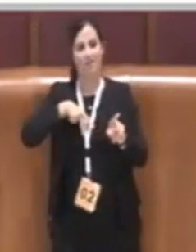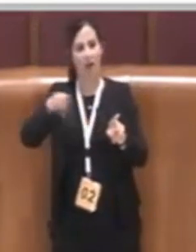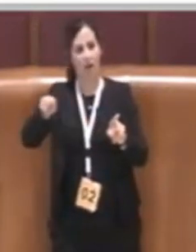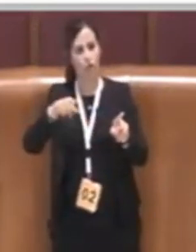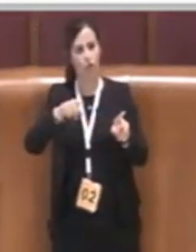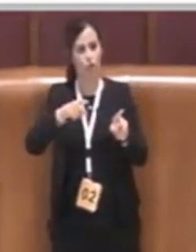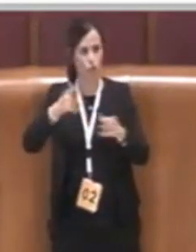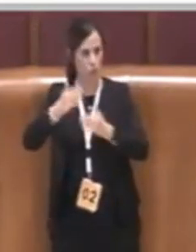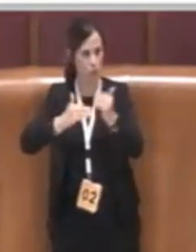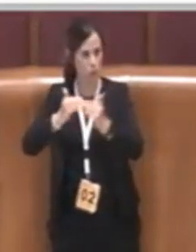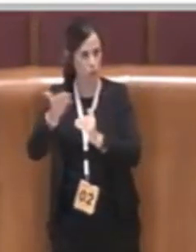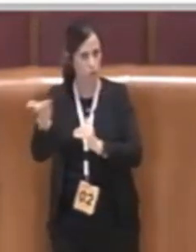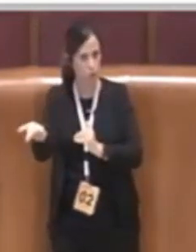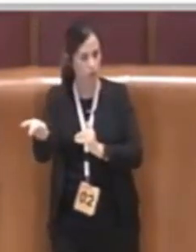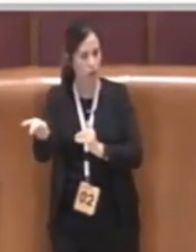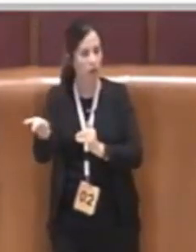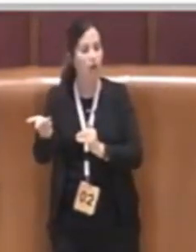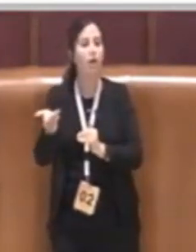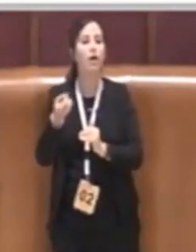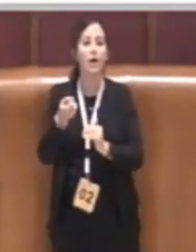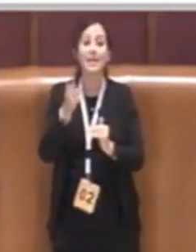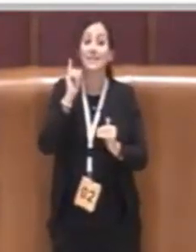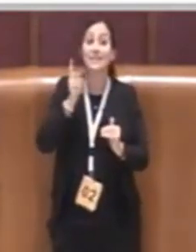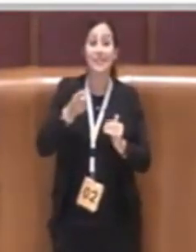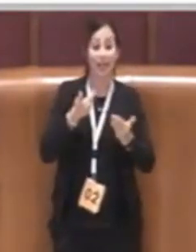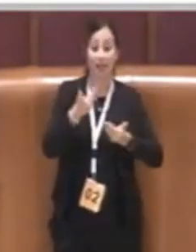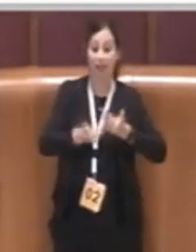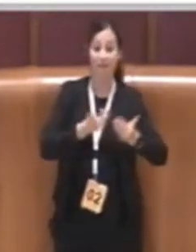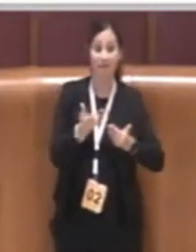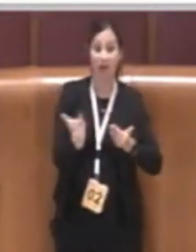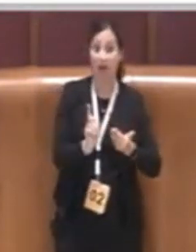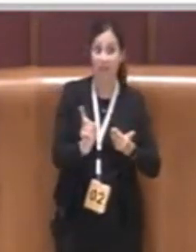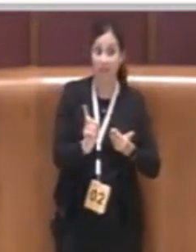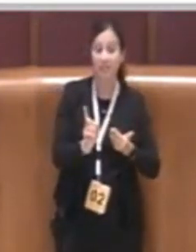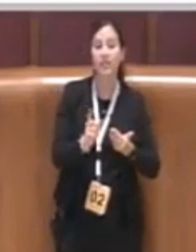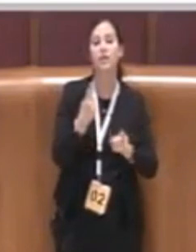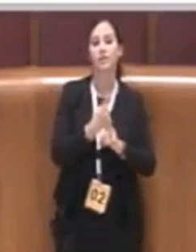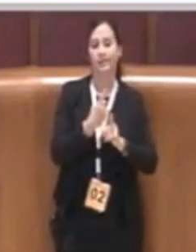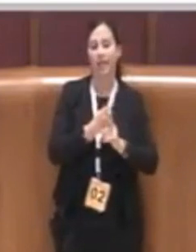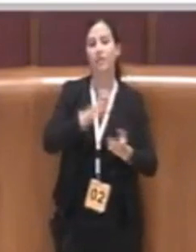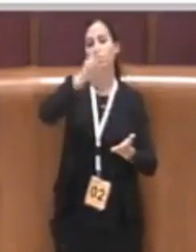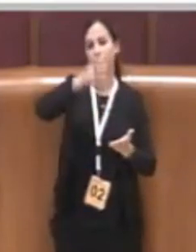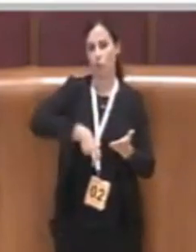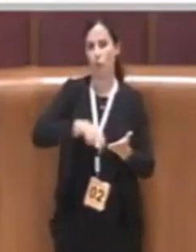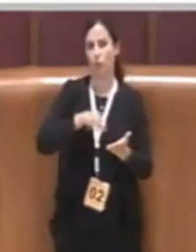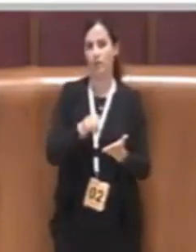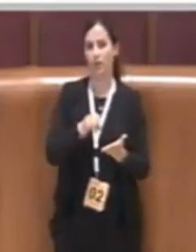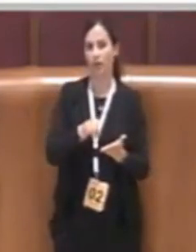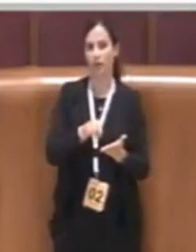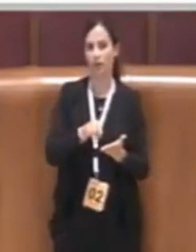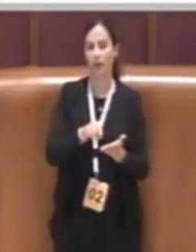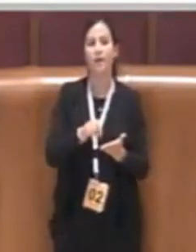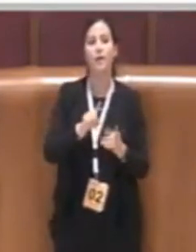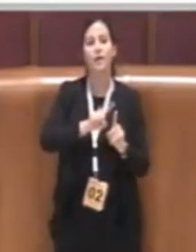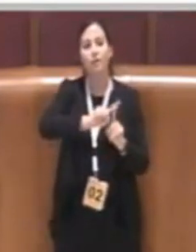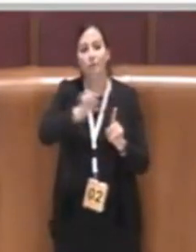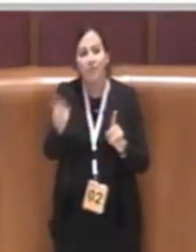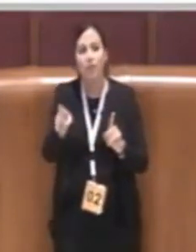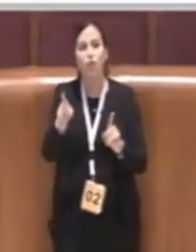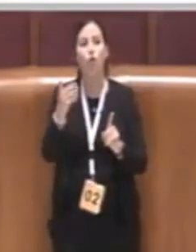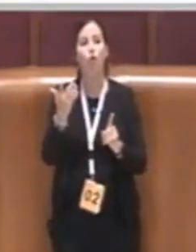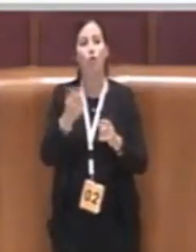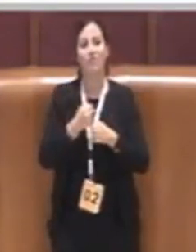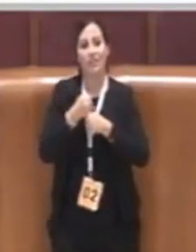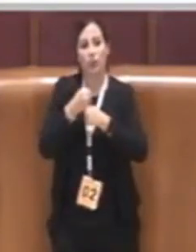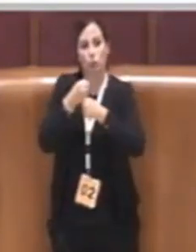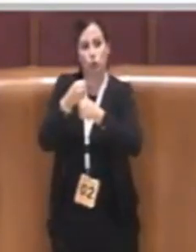sanzioni fino ad arrivare all'escussione della fideiussione che viene depositata dal privato nel momento in cui viene stipulata la